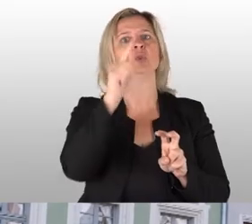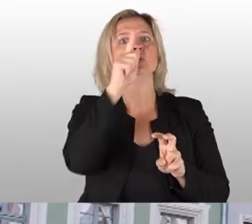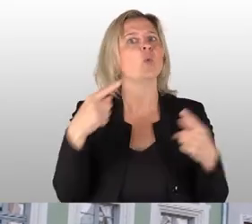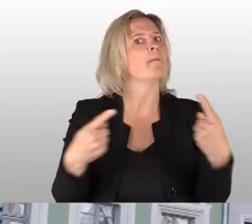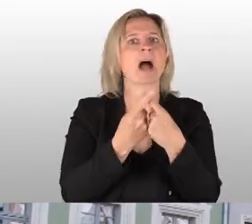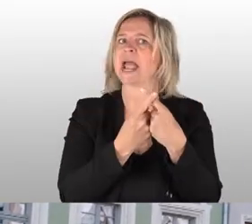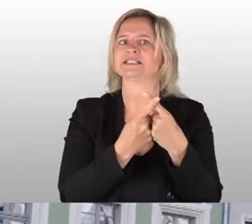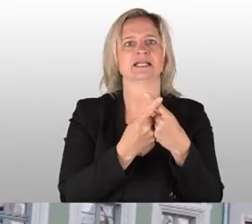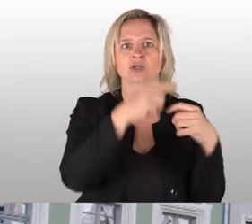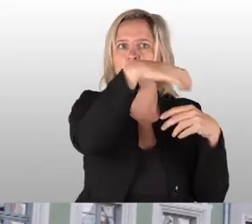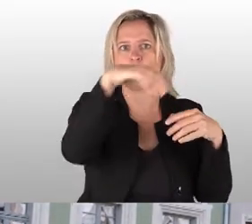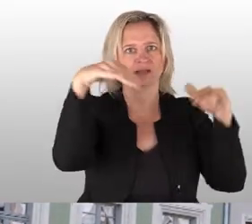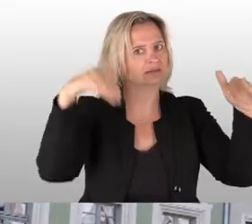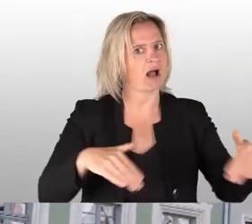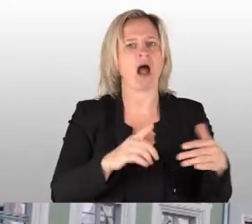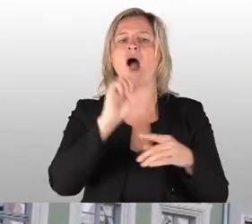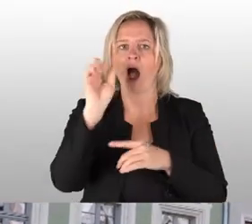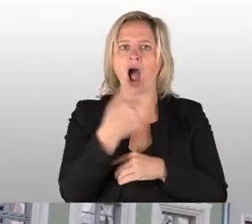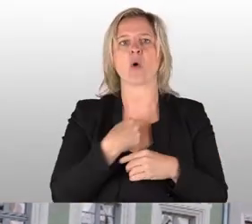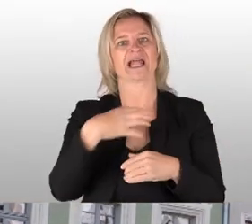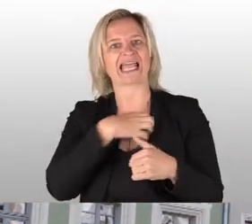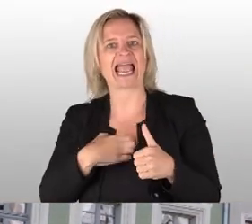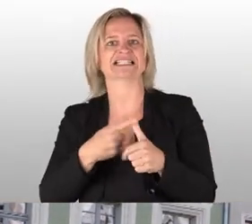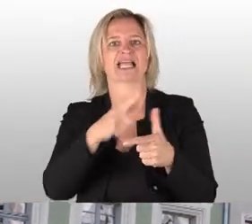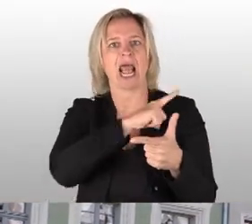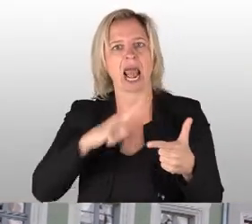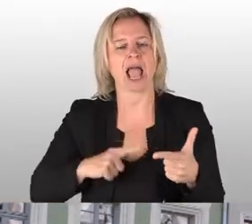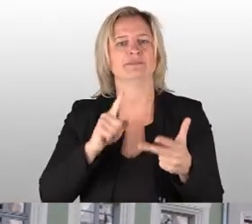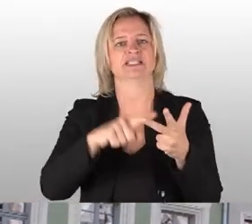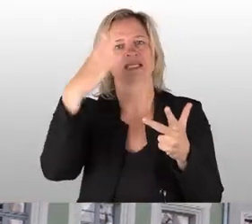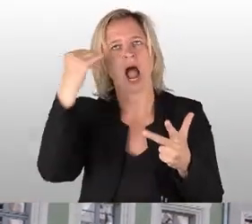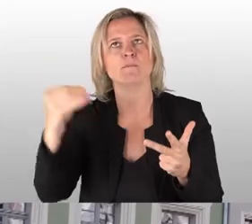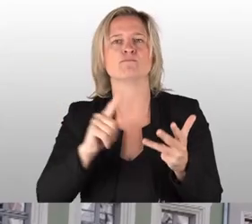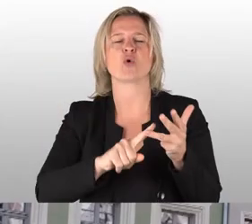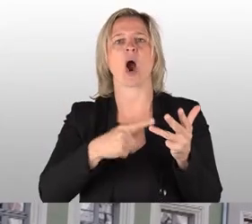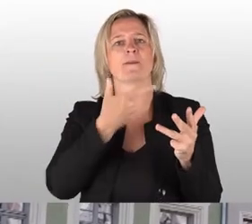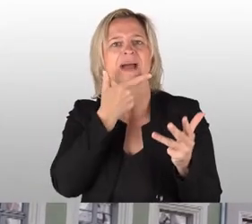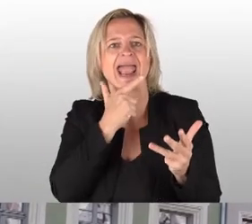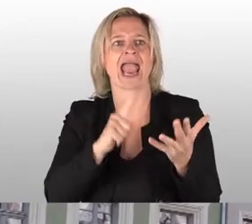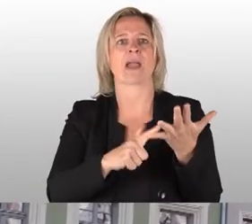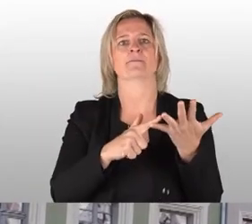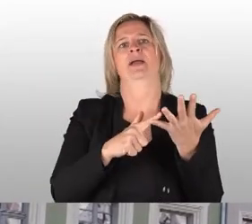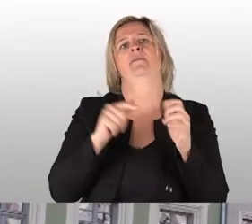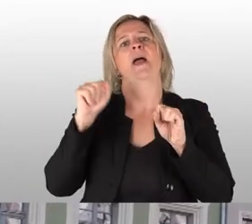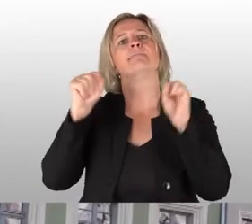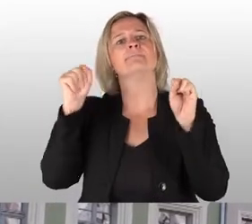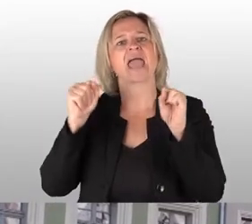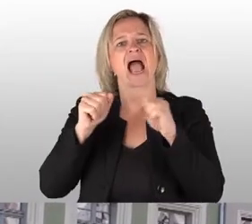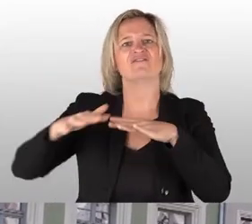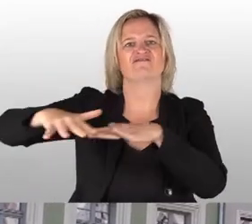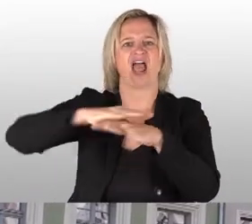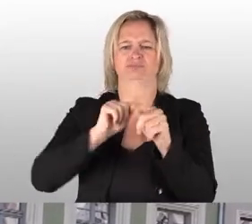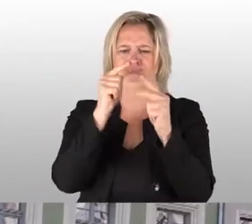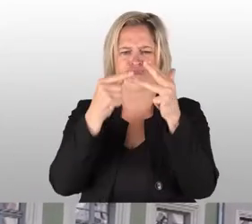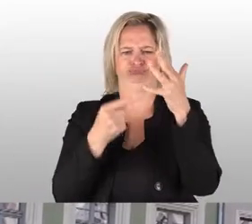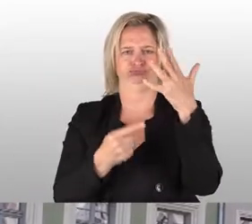Frauenkirche. Dresden besitzt ein Glockenspiel aus Meissner Porzellan. Leipzig hat eins, Hamburg, Bremen, Bärenfels.